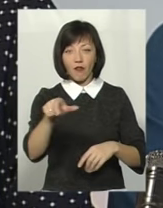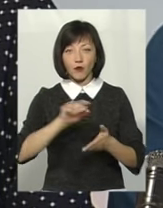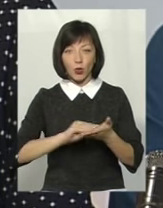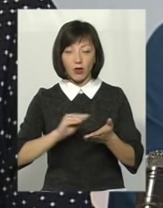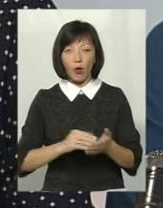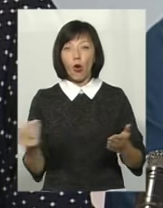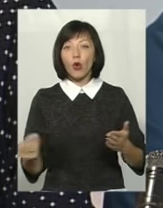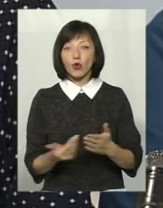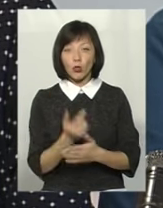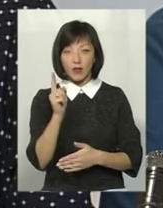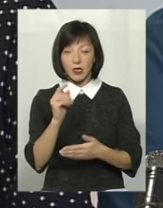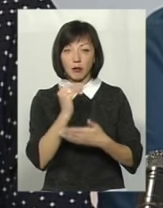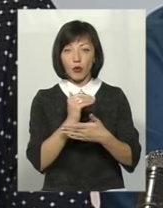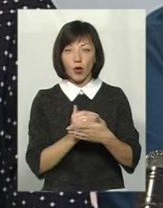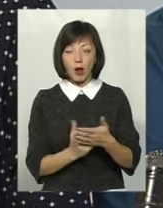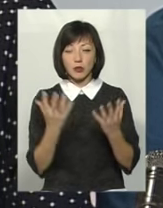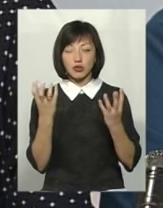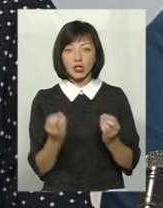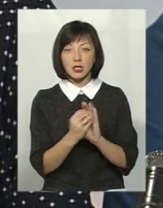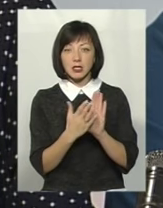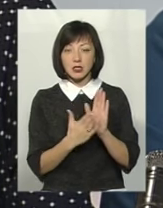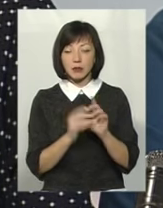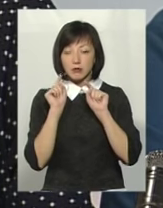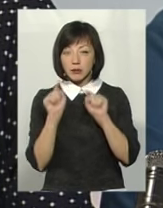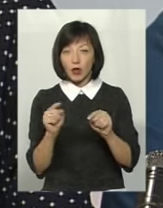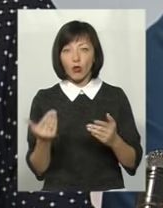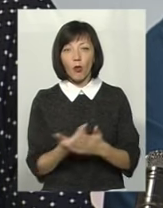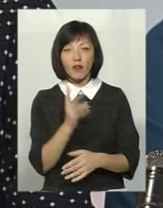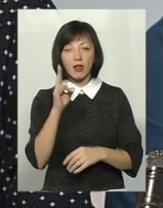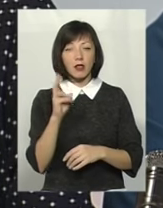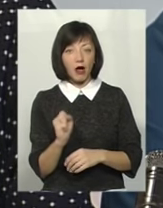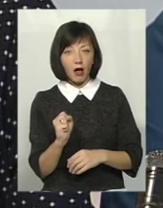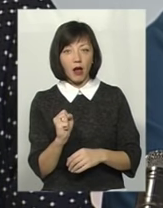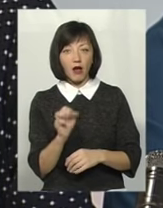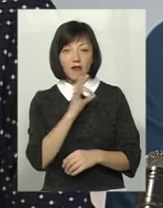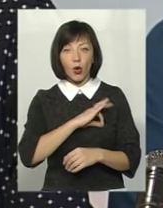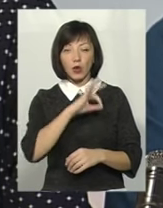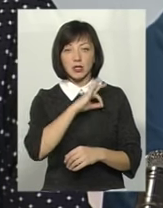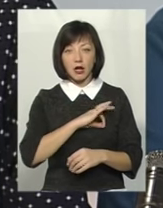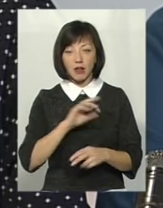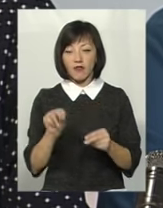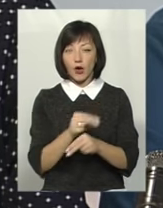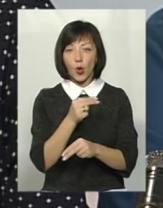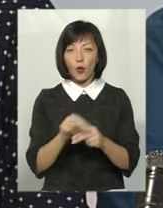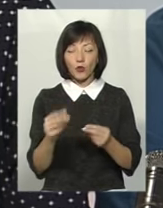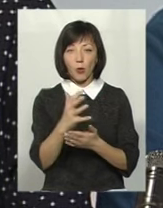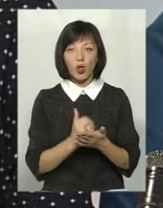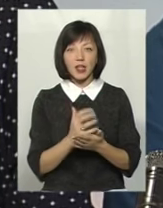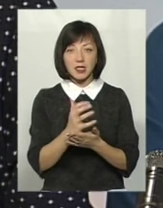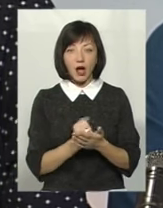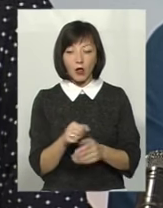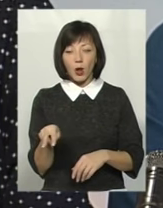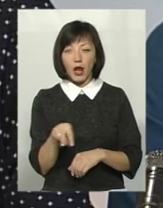В оновленій, до речі, програмі ще зазначено акценти нові на використання виховного потенціалу